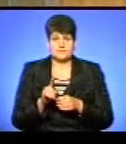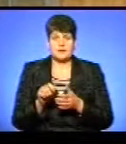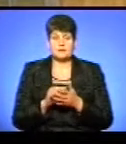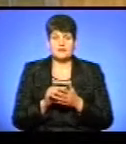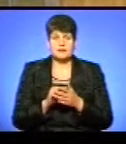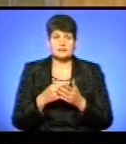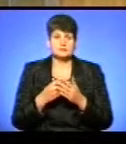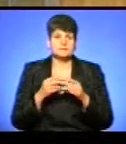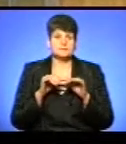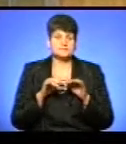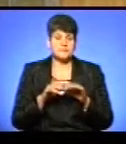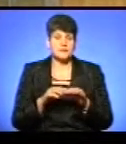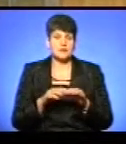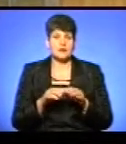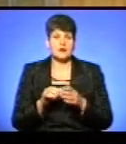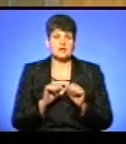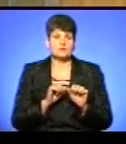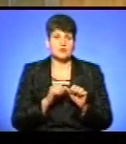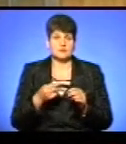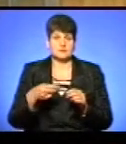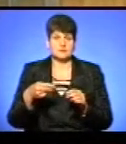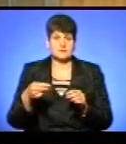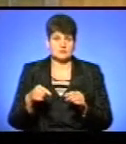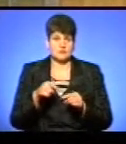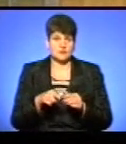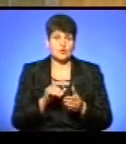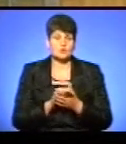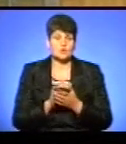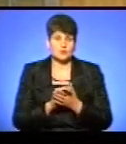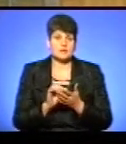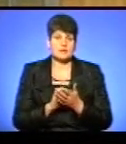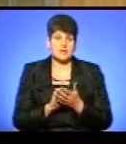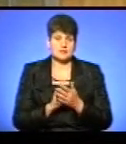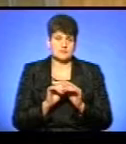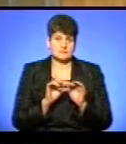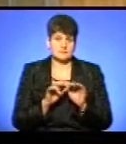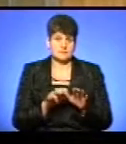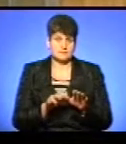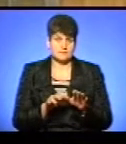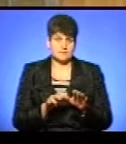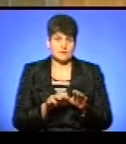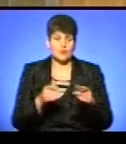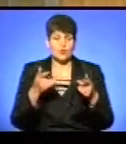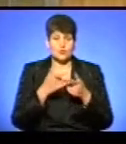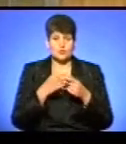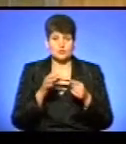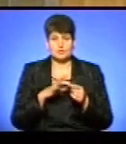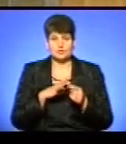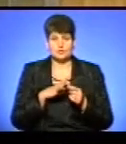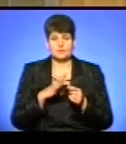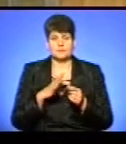кримінального провадження адвокат поставив підпис про те, що він ознайомився з матеріалом кримінального провадження. Оголошена була підозра,